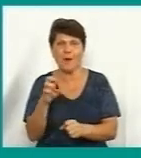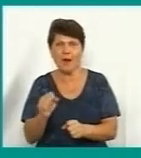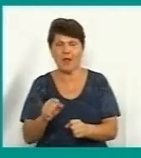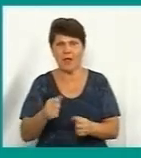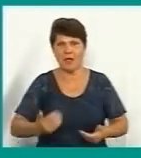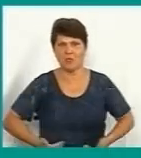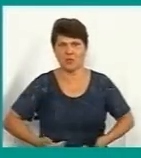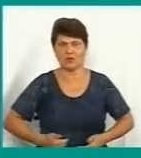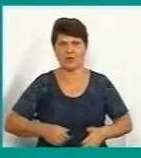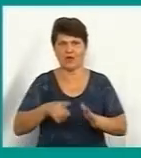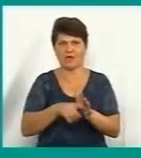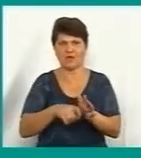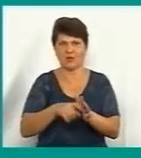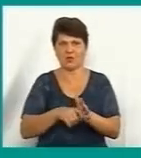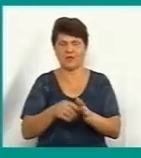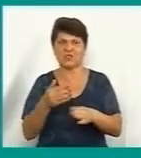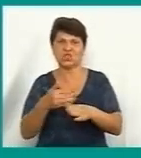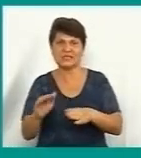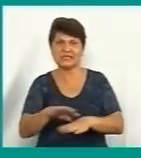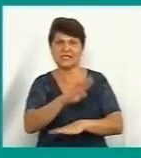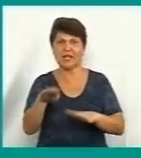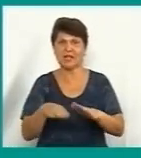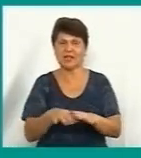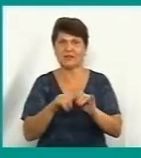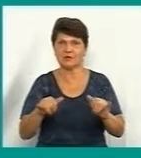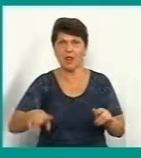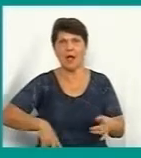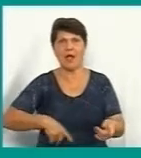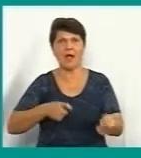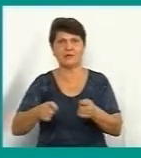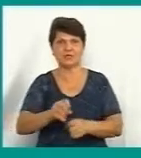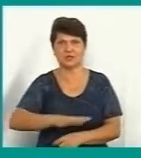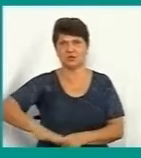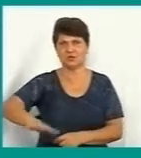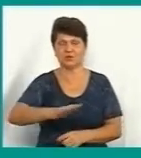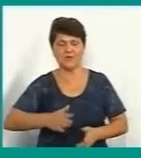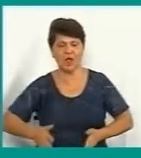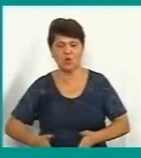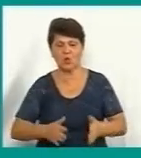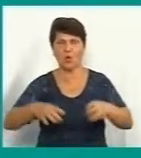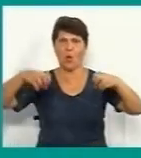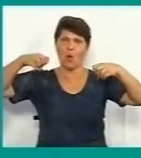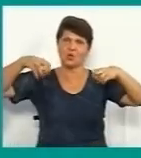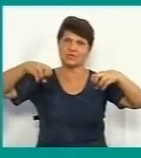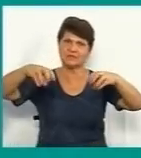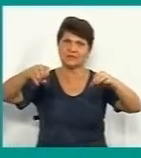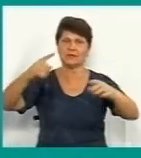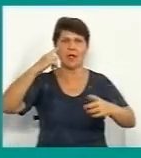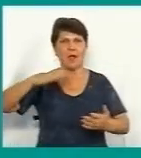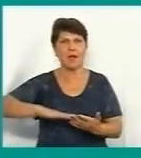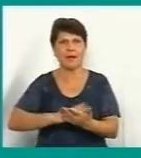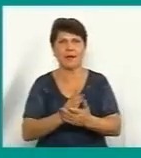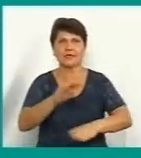відходів. Частині підготовки імфраструктури – це адміністративна зона, це дороги, це освітлення, це карта для